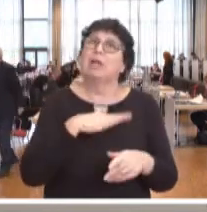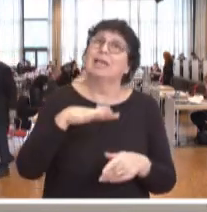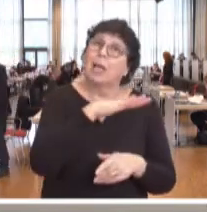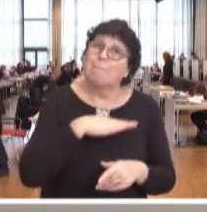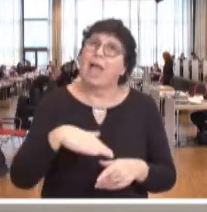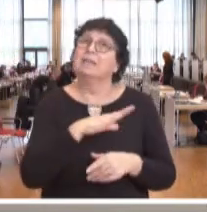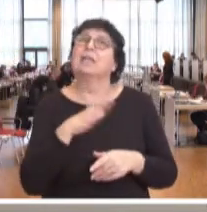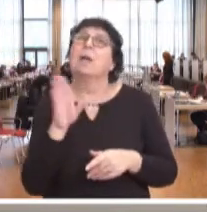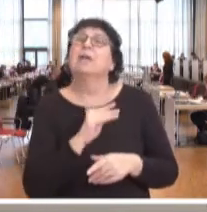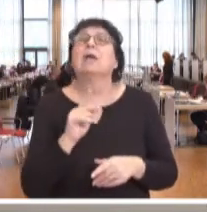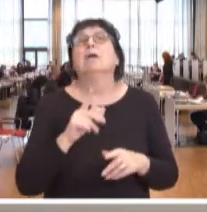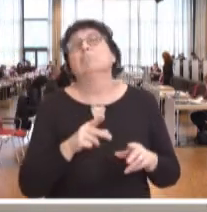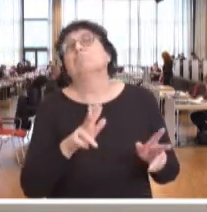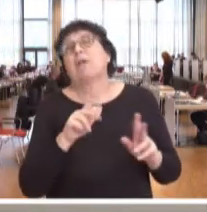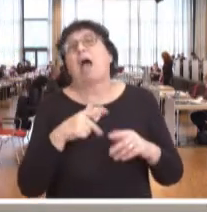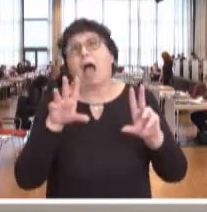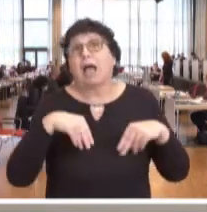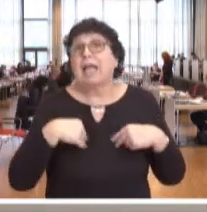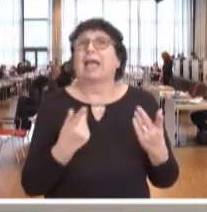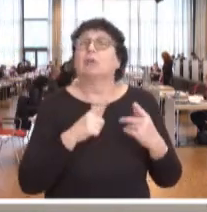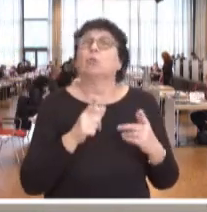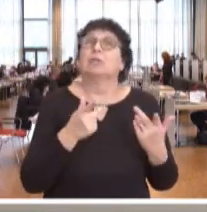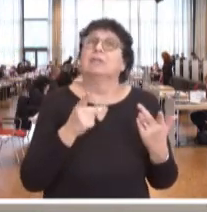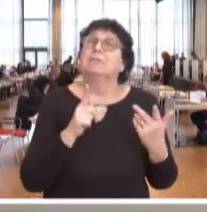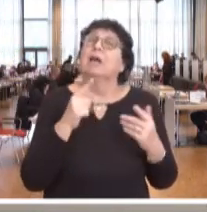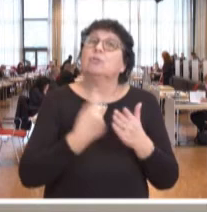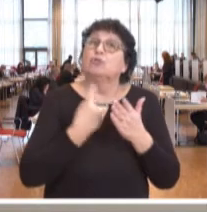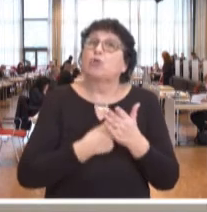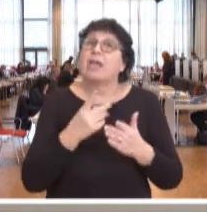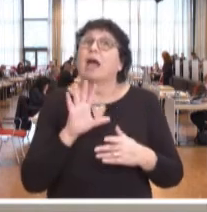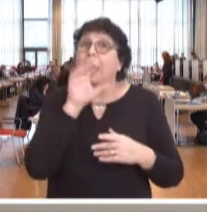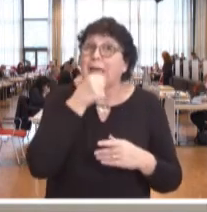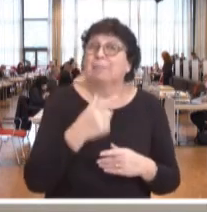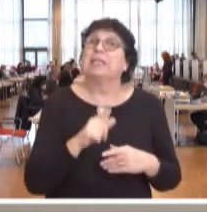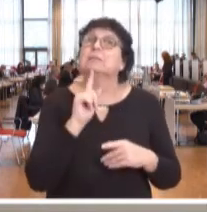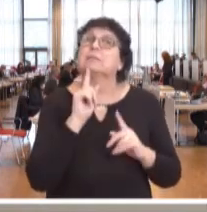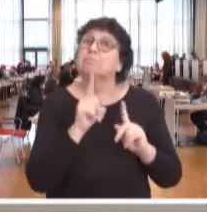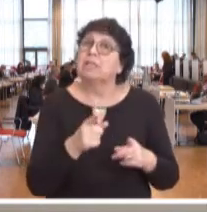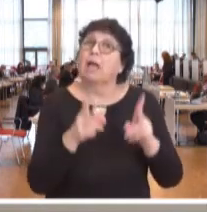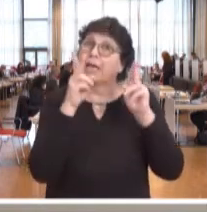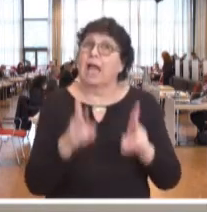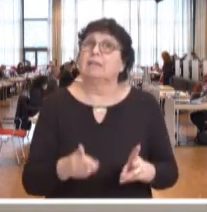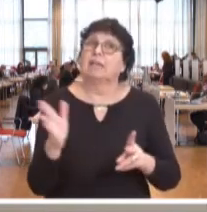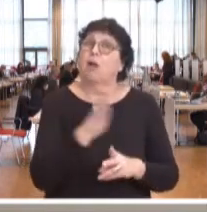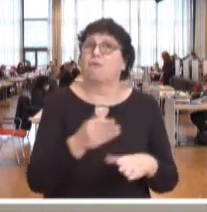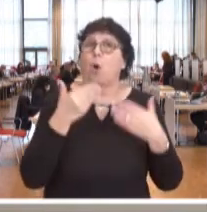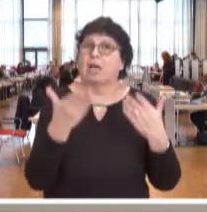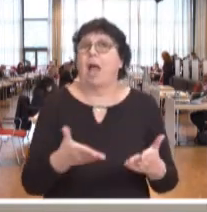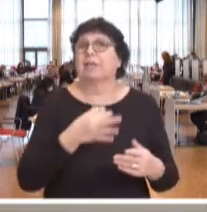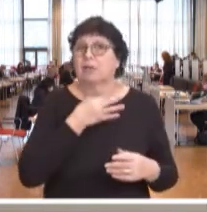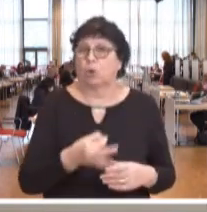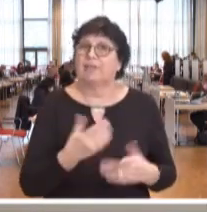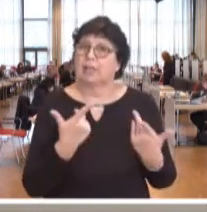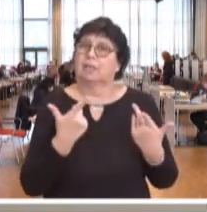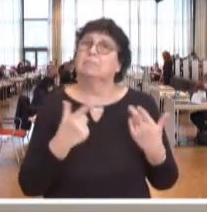Wahrung des Steuergeheimnisses und Einhaltung der datenschutzrechtlichen Vorgaben möglich. Der Ausschuss für Inneres und